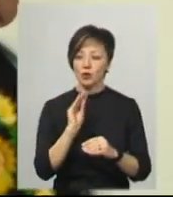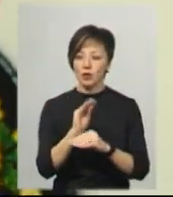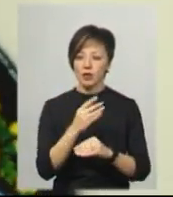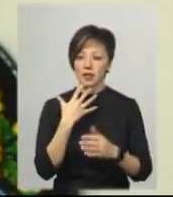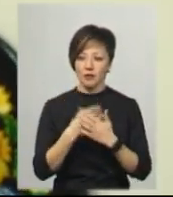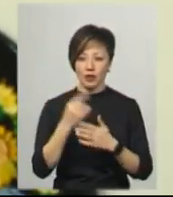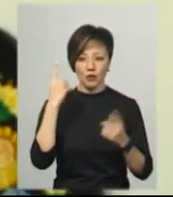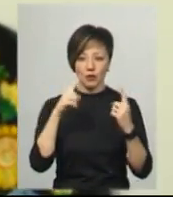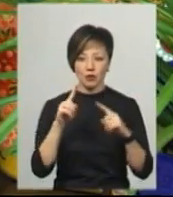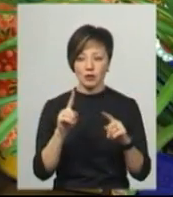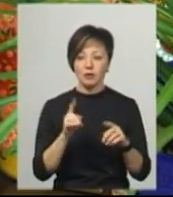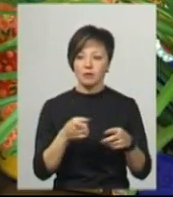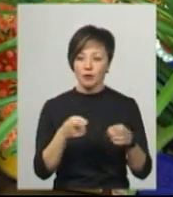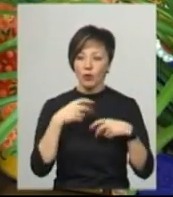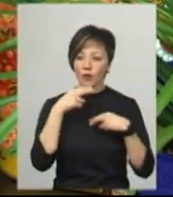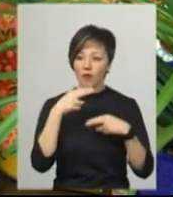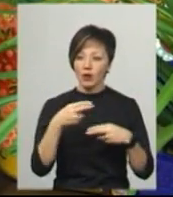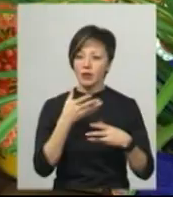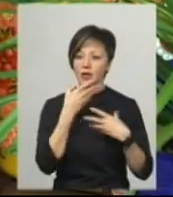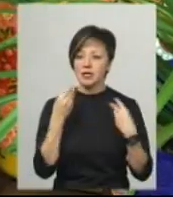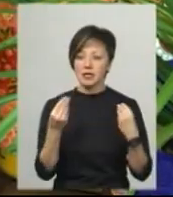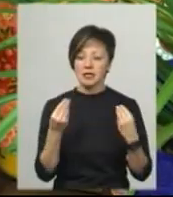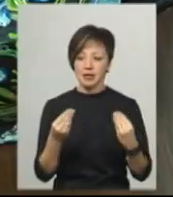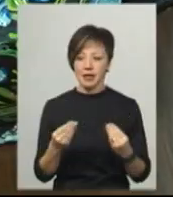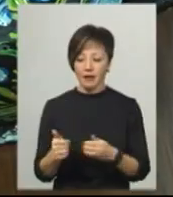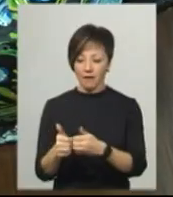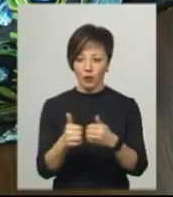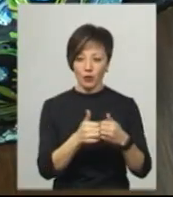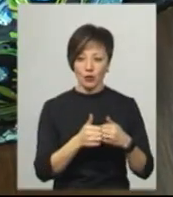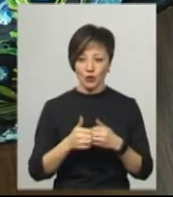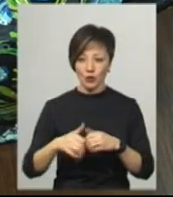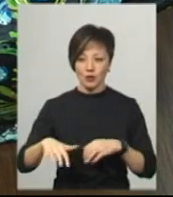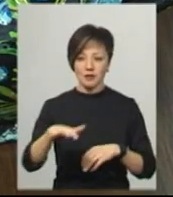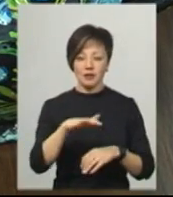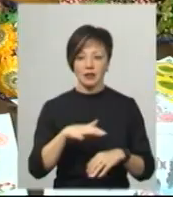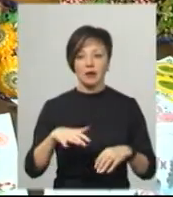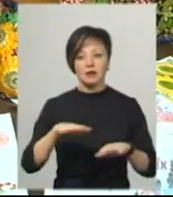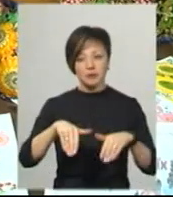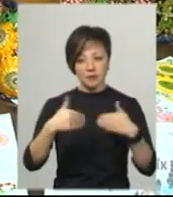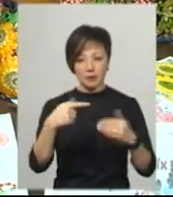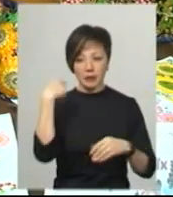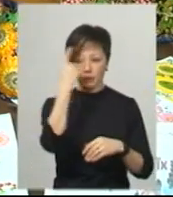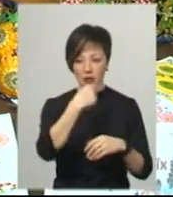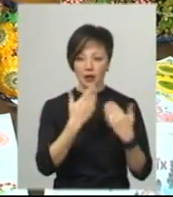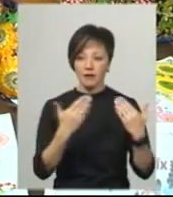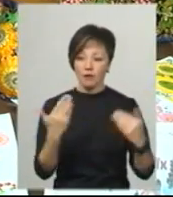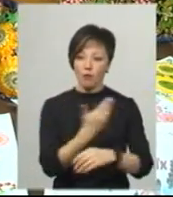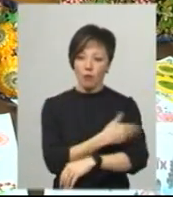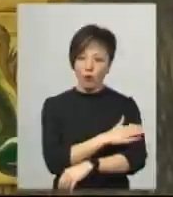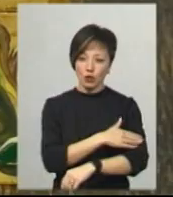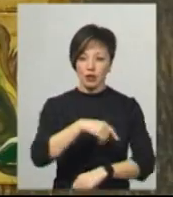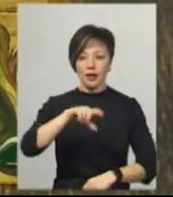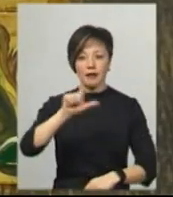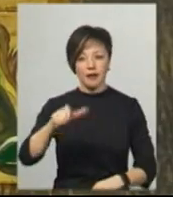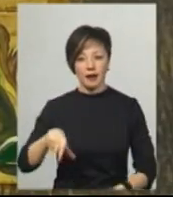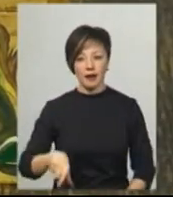своєю творчістю прагне привернути увагу людей до краси навколишнього світу. Її запропонували влаштувати персональні виставки у Польщі та Італії. Леся